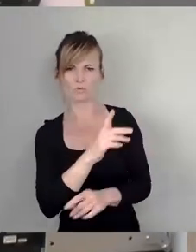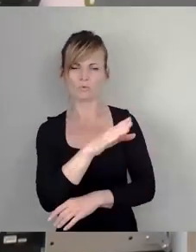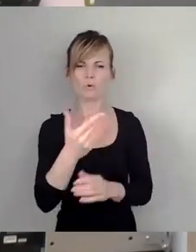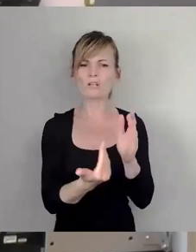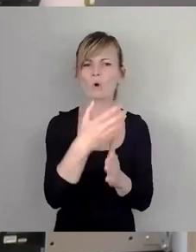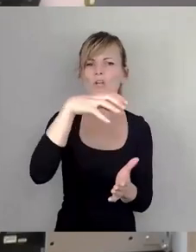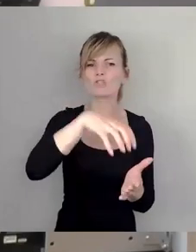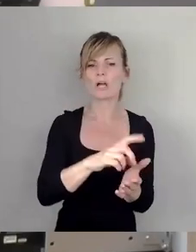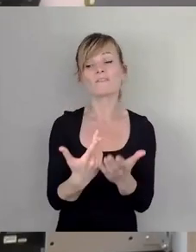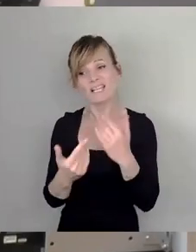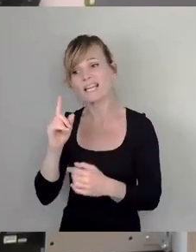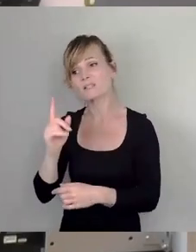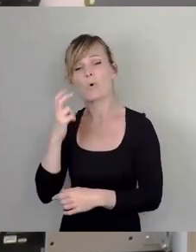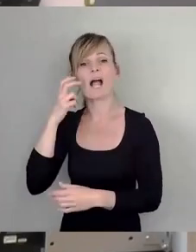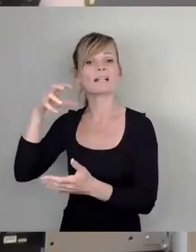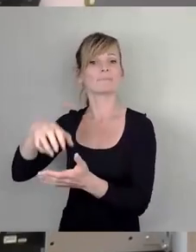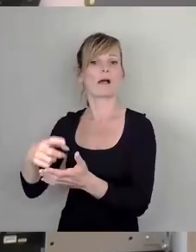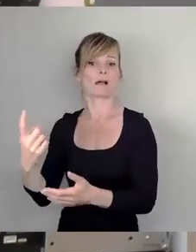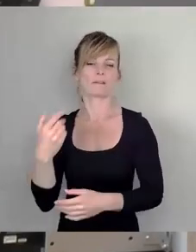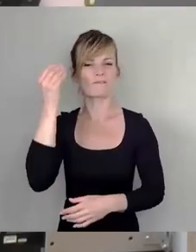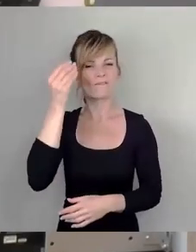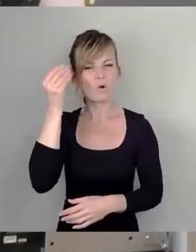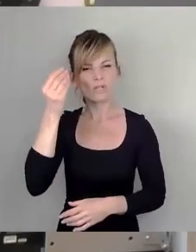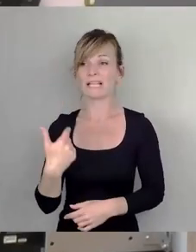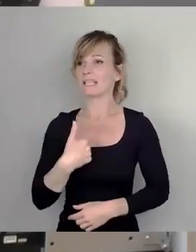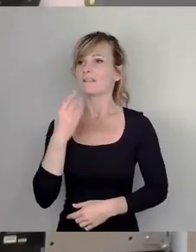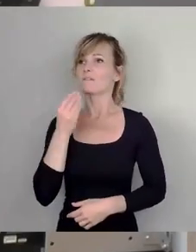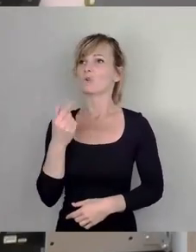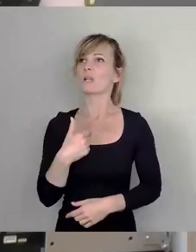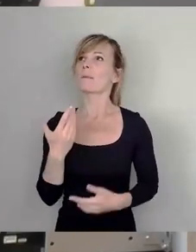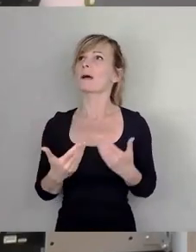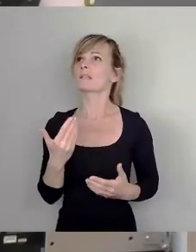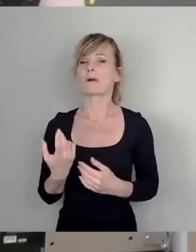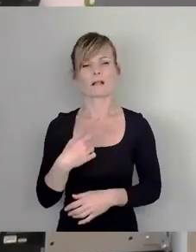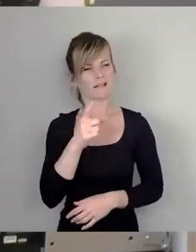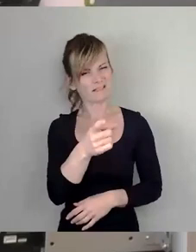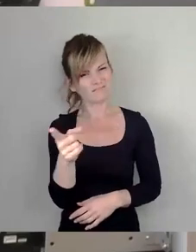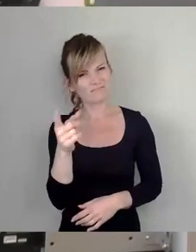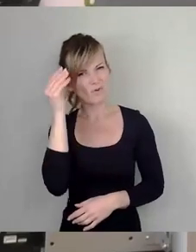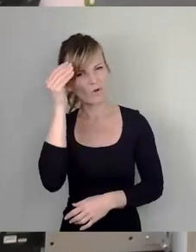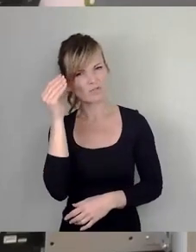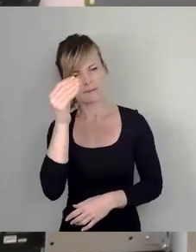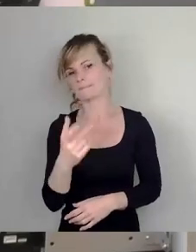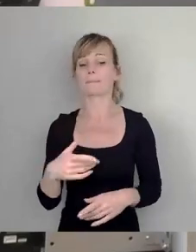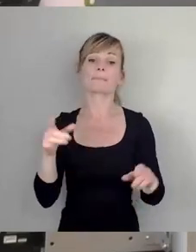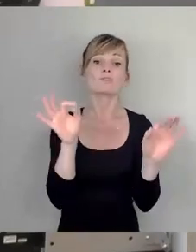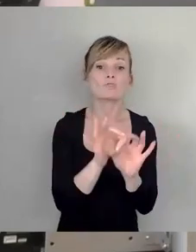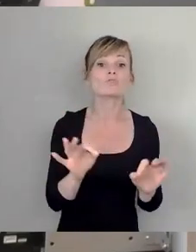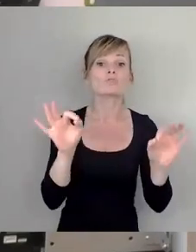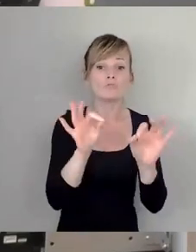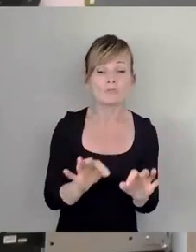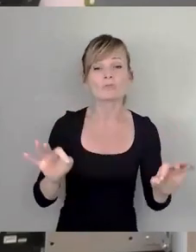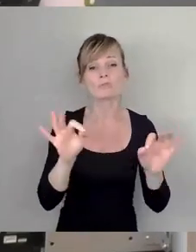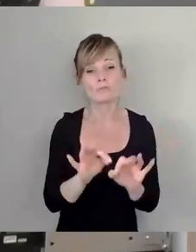noch der Altmarkt. Stellen Sie sich vor, ich stelle mir das manchmal vor, Sie müssen, wenn diese furchtbare Musik zu